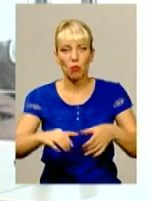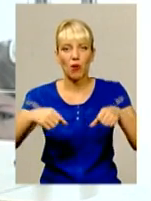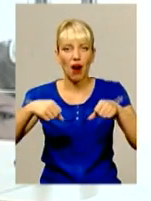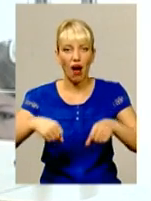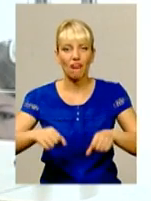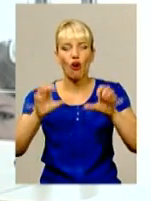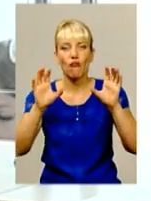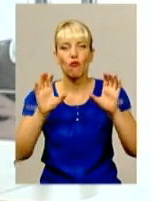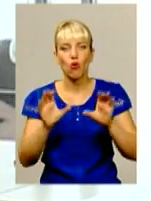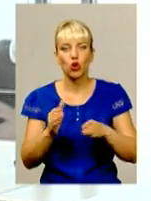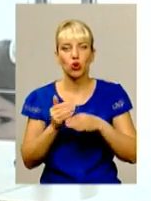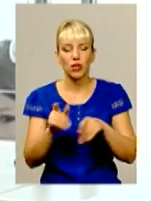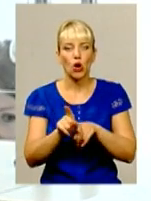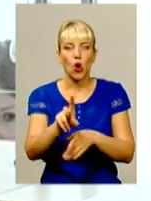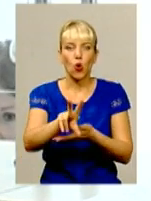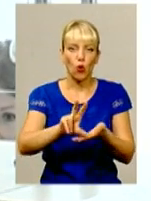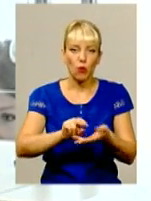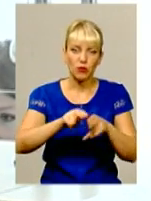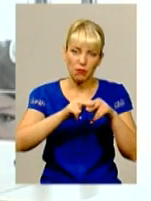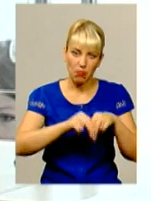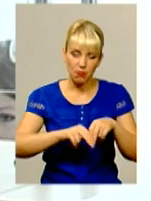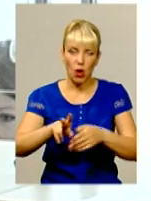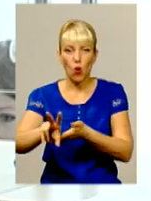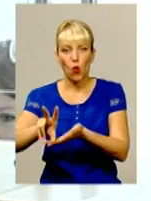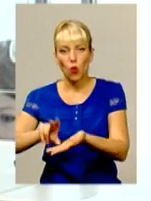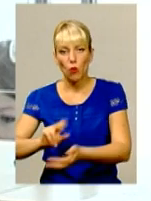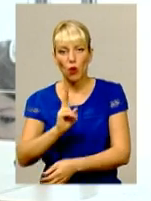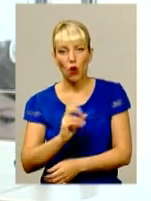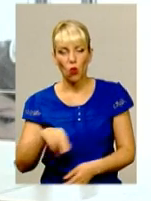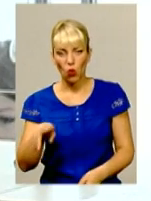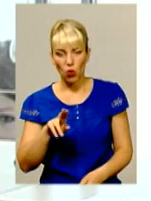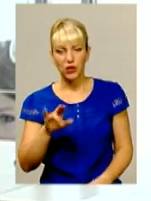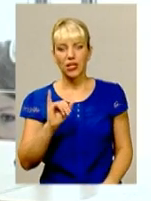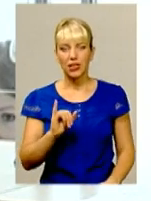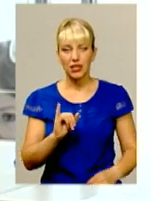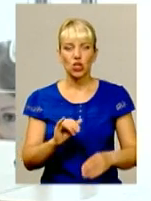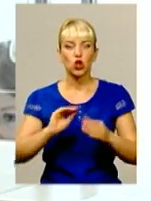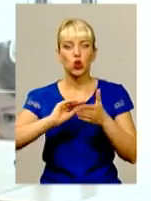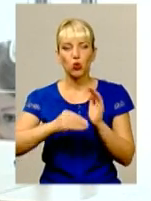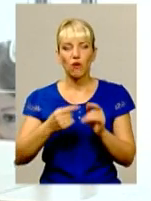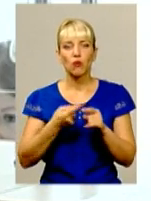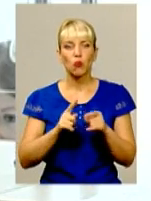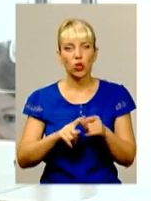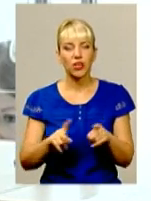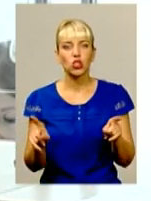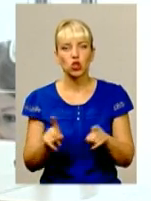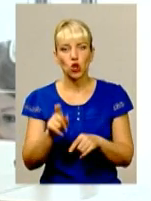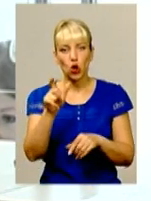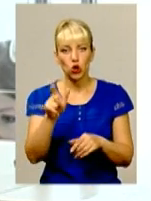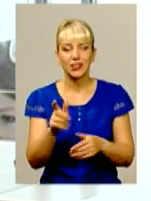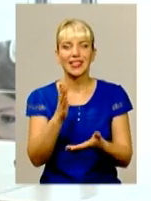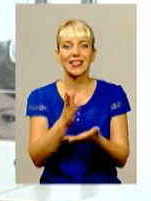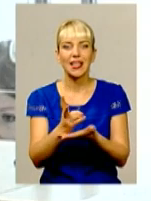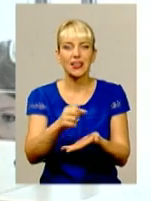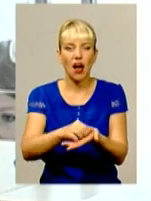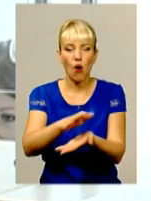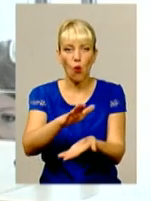а також копію паспорта, копію ідентифікаційного кода і довідку про те, що вона перебуває на обліку